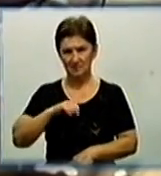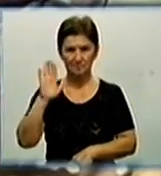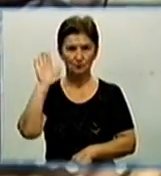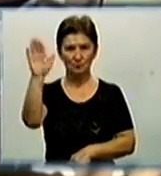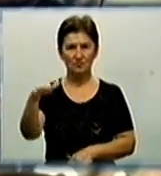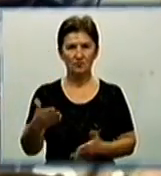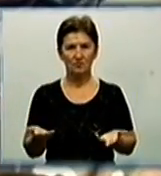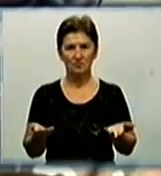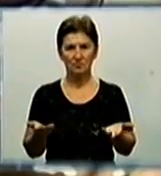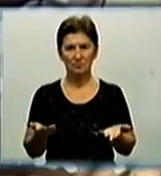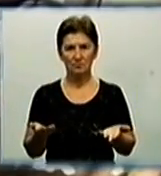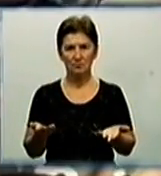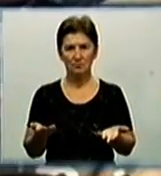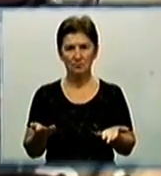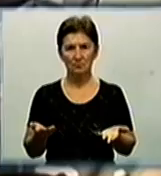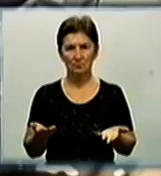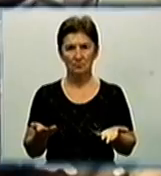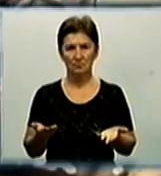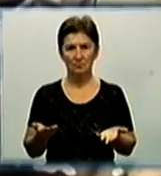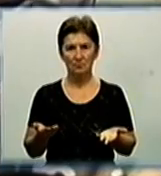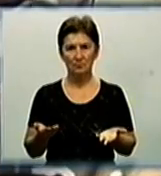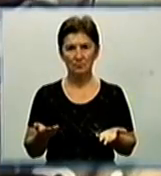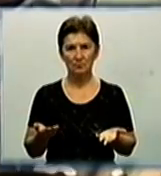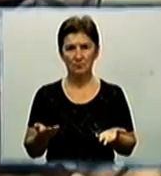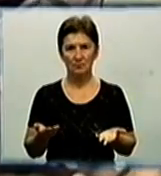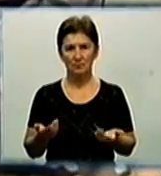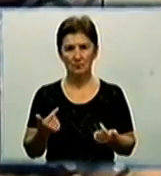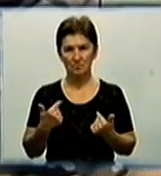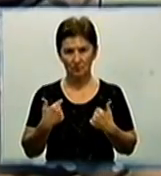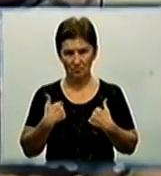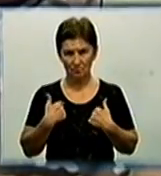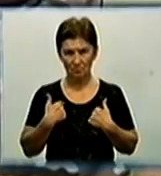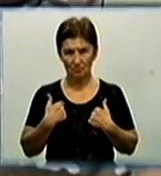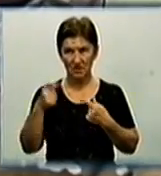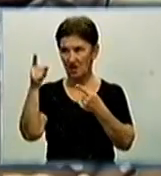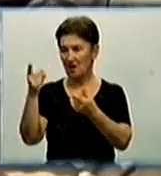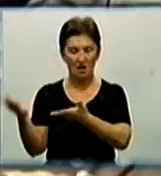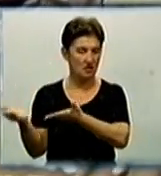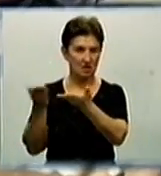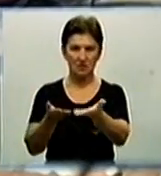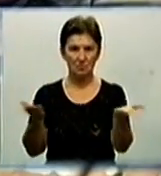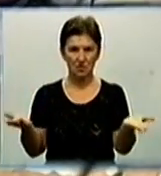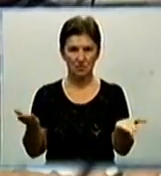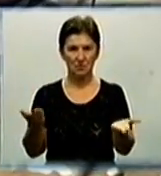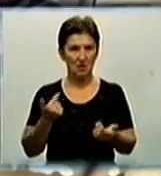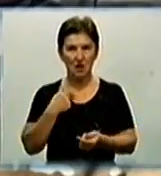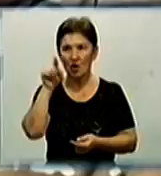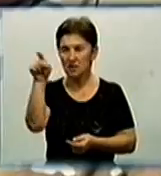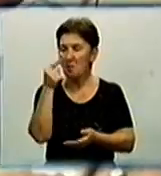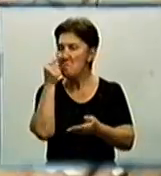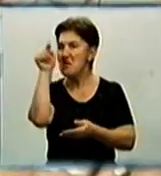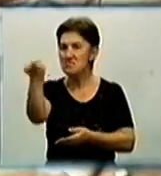Якщо мій відбор вироги йдуть, я їх не приглашав і до їх не лізав.